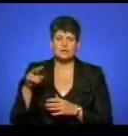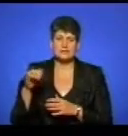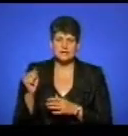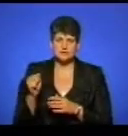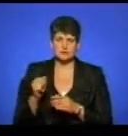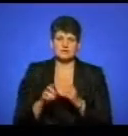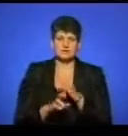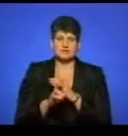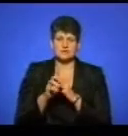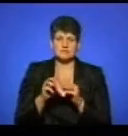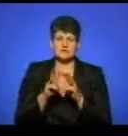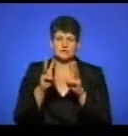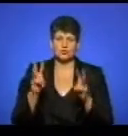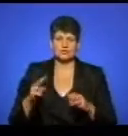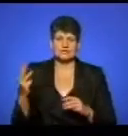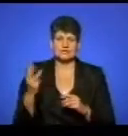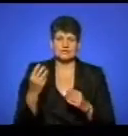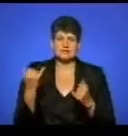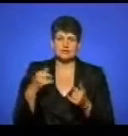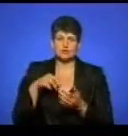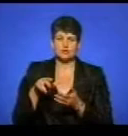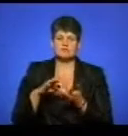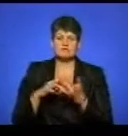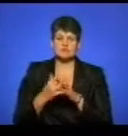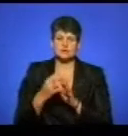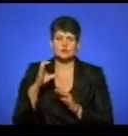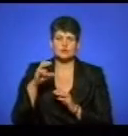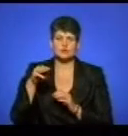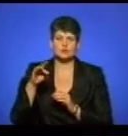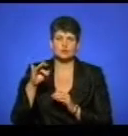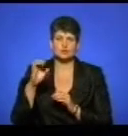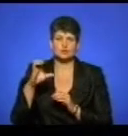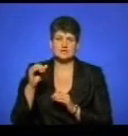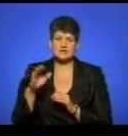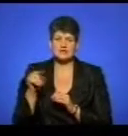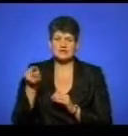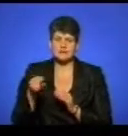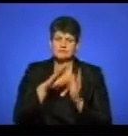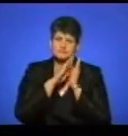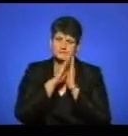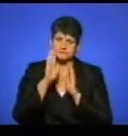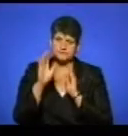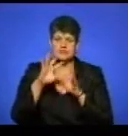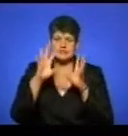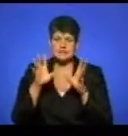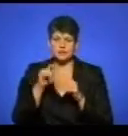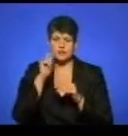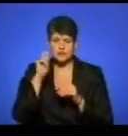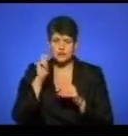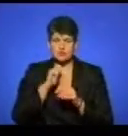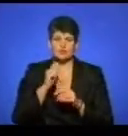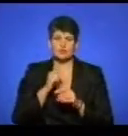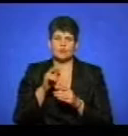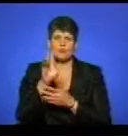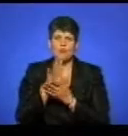Трійці. Наразі віряни прямують до села Струсів, там вони заночують. Зазначу на загальну українську прощу приїхали паломники з